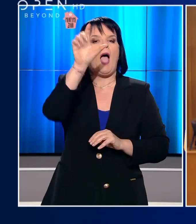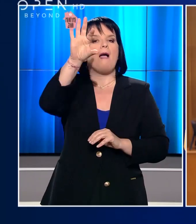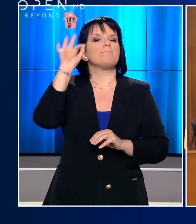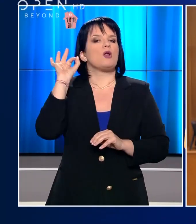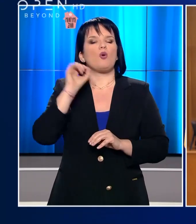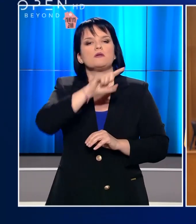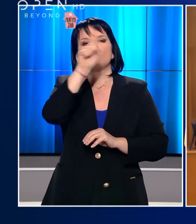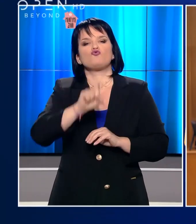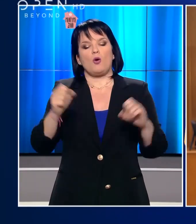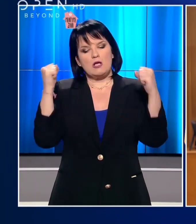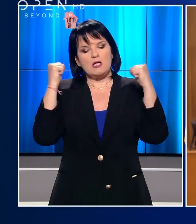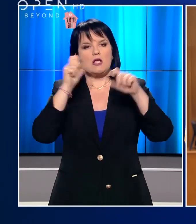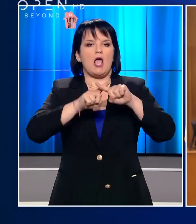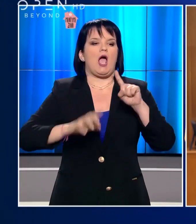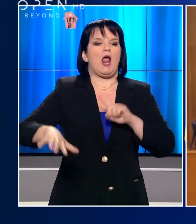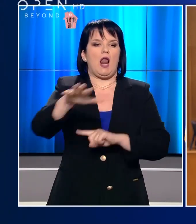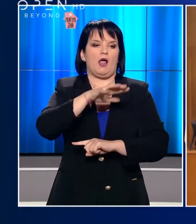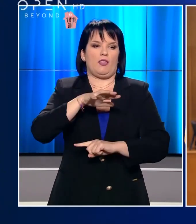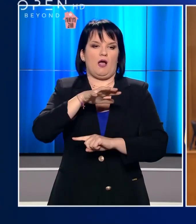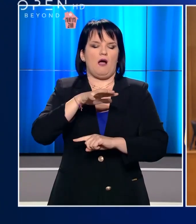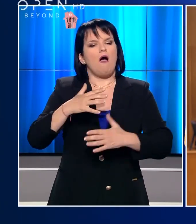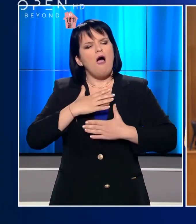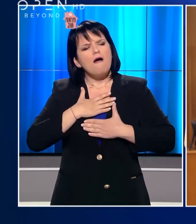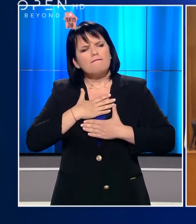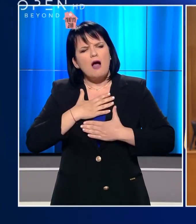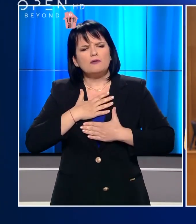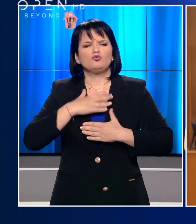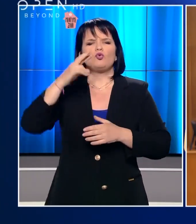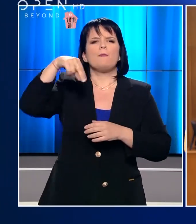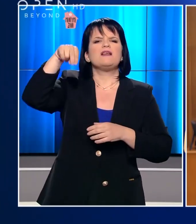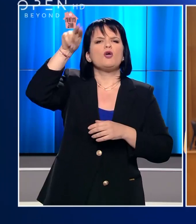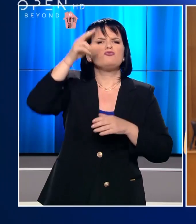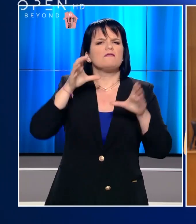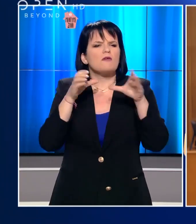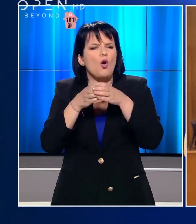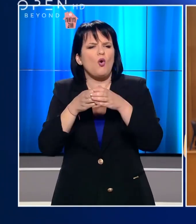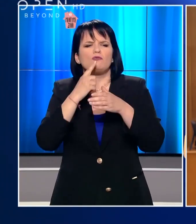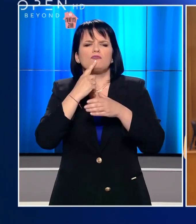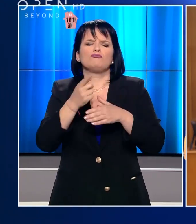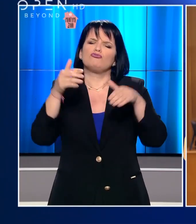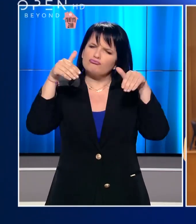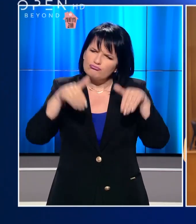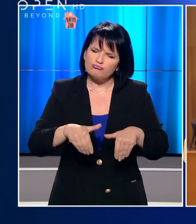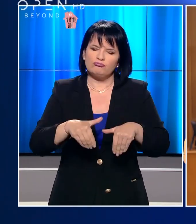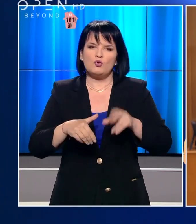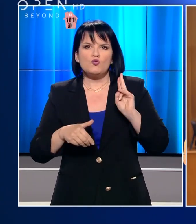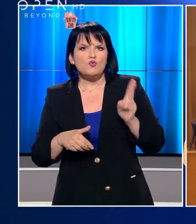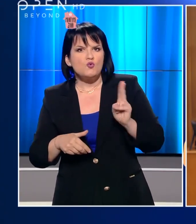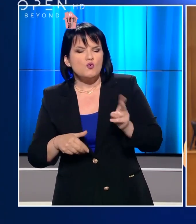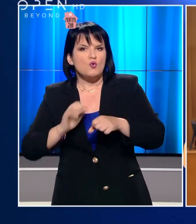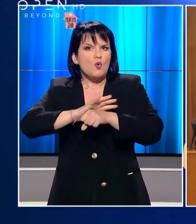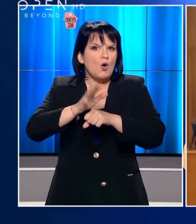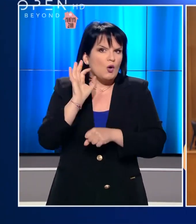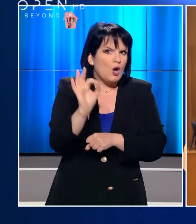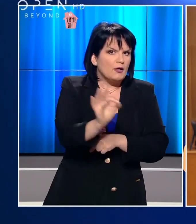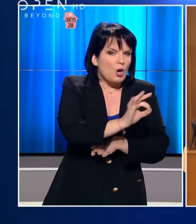Η ζωή και η υγεία των Ελλήνων. Ευχαριστώ τη συντριπτική πλειονότητα των πολιτών που κατάλαβαν την απειλή και μένουν στο